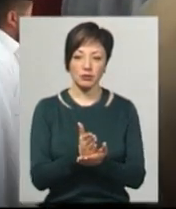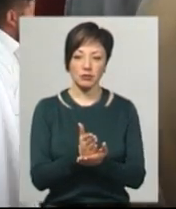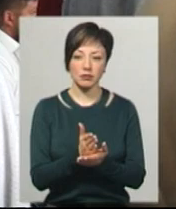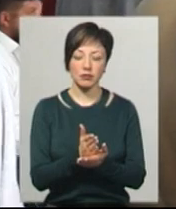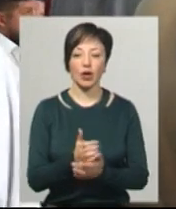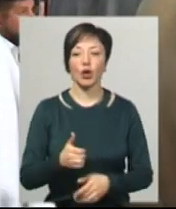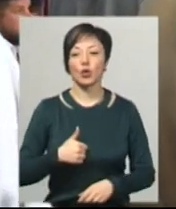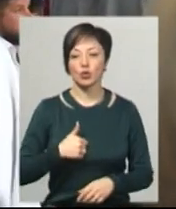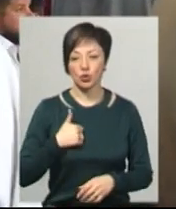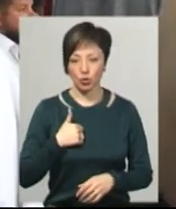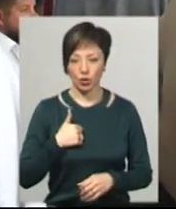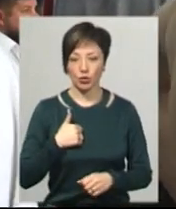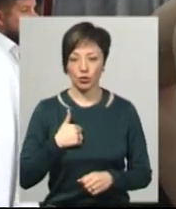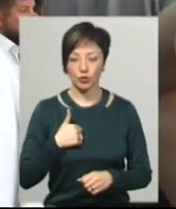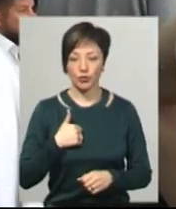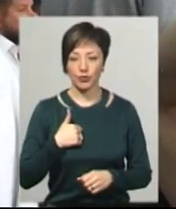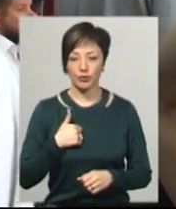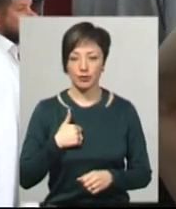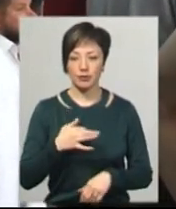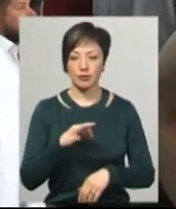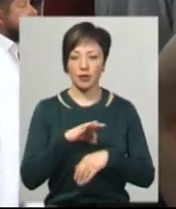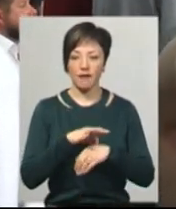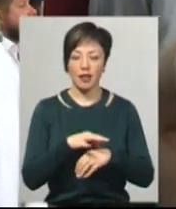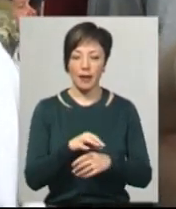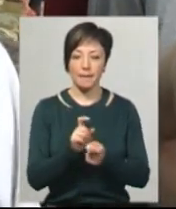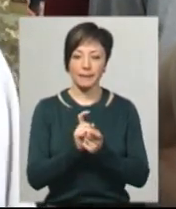Достійно провели бій.